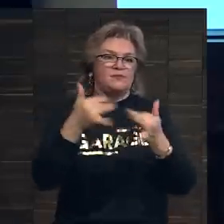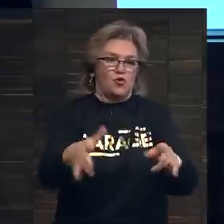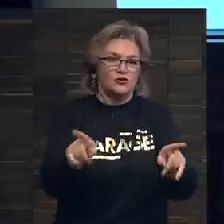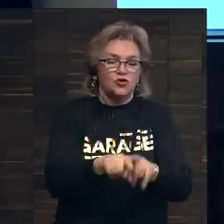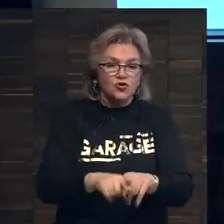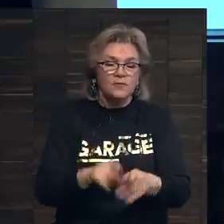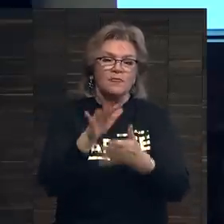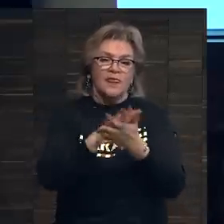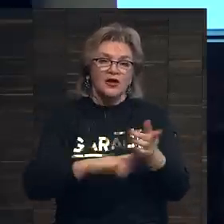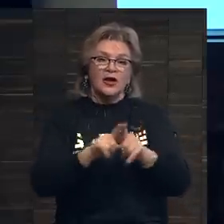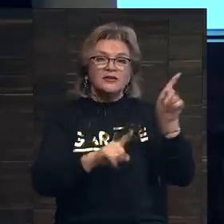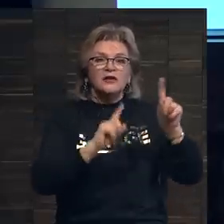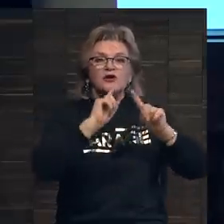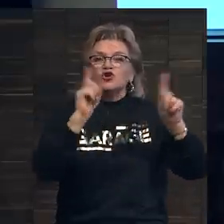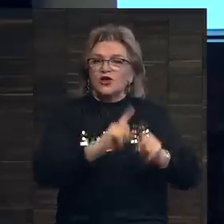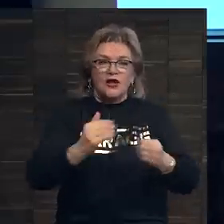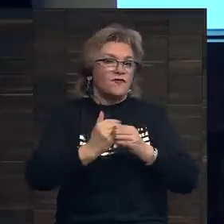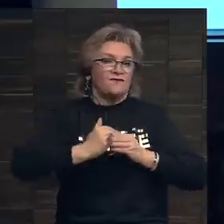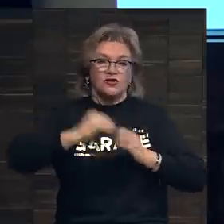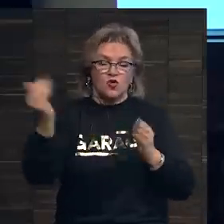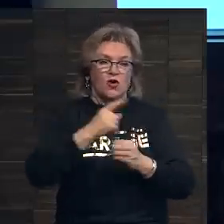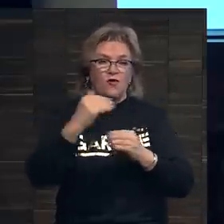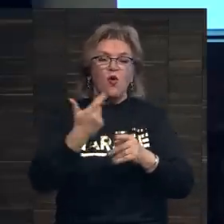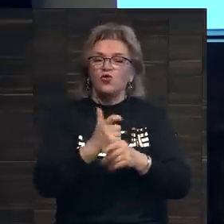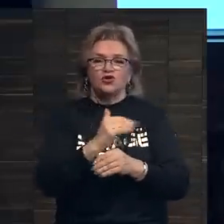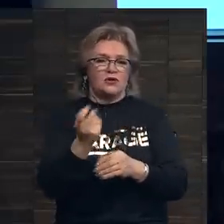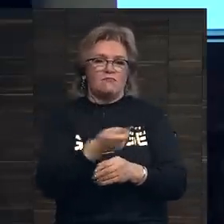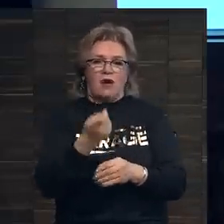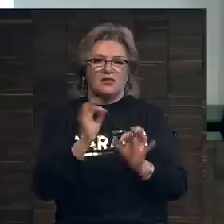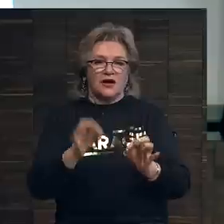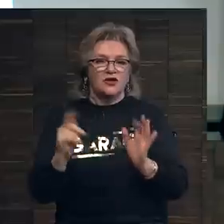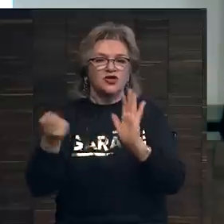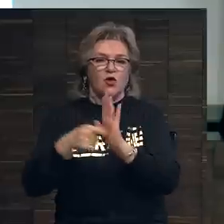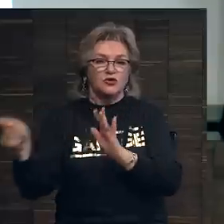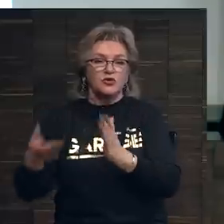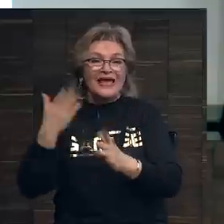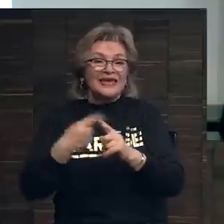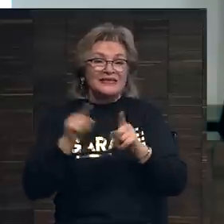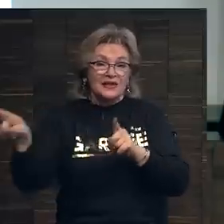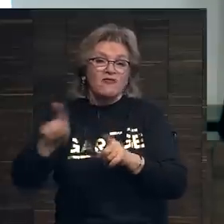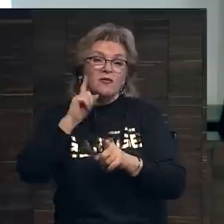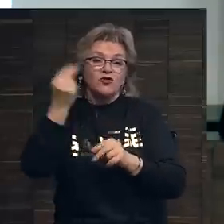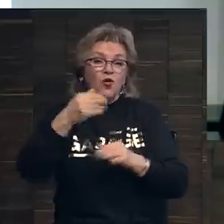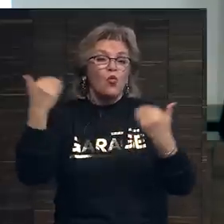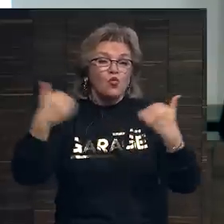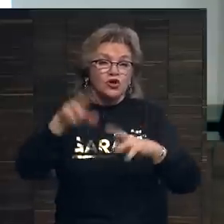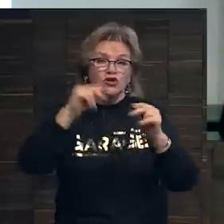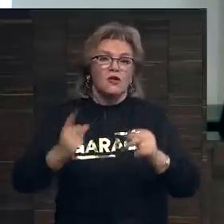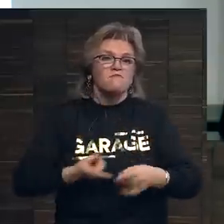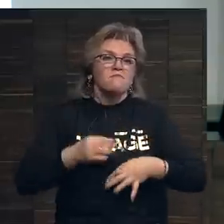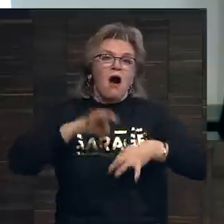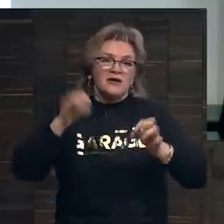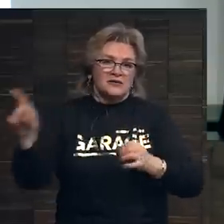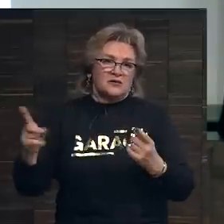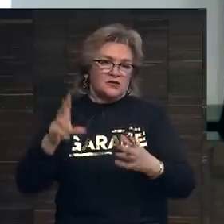Далее, таких шедевров высокого класса на аукционах очень мало. Если этого молодого художника уже считают мастером,